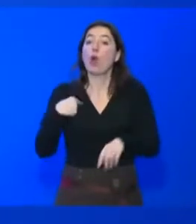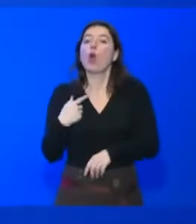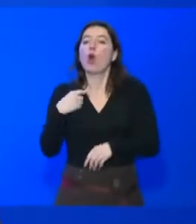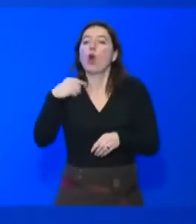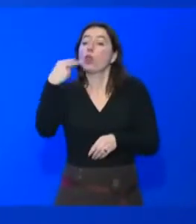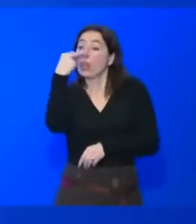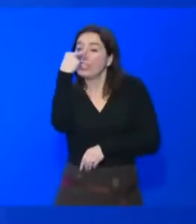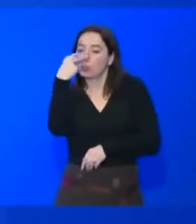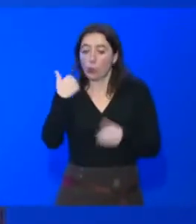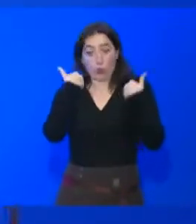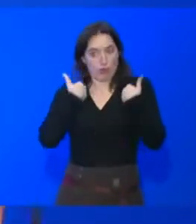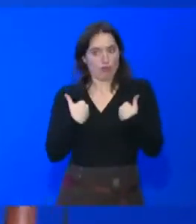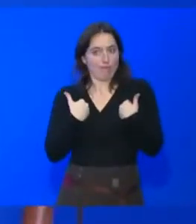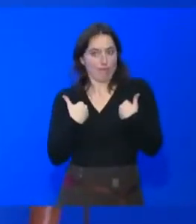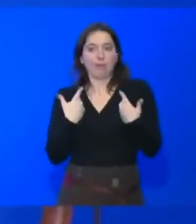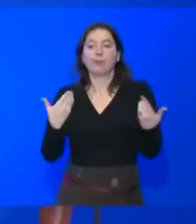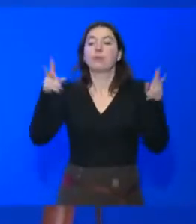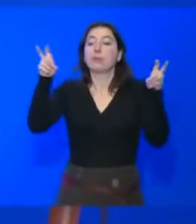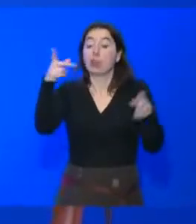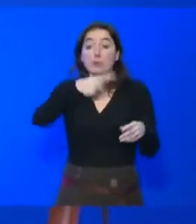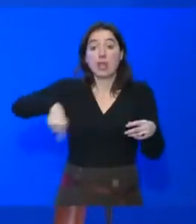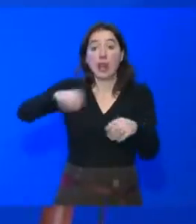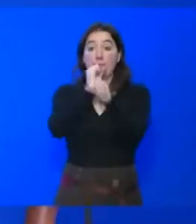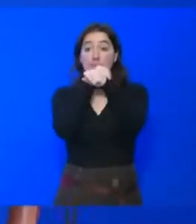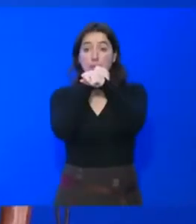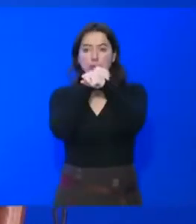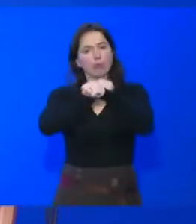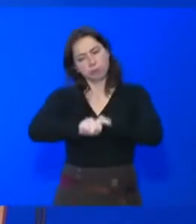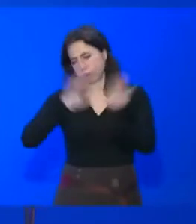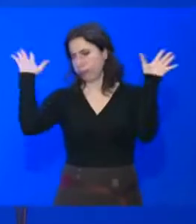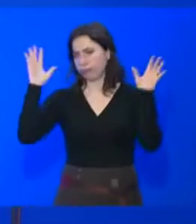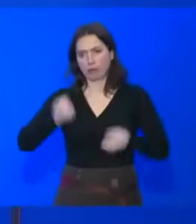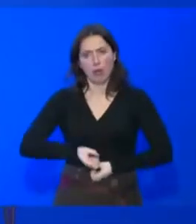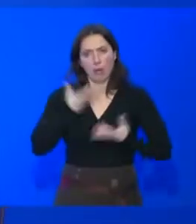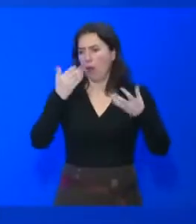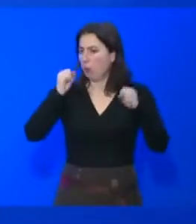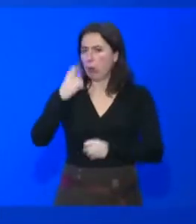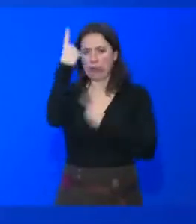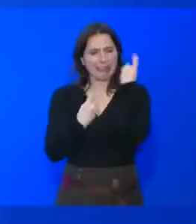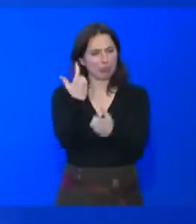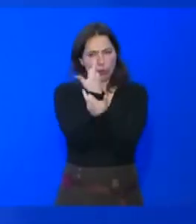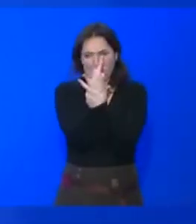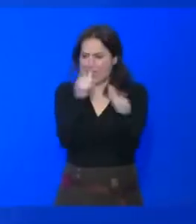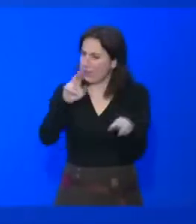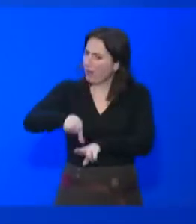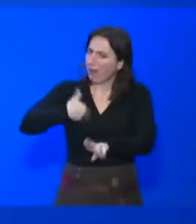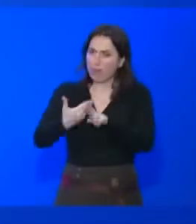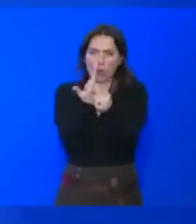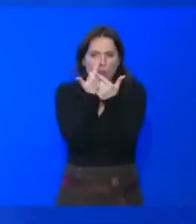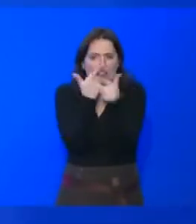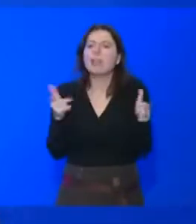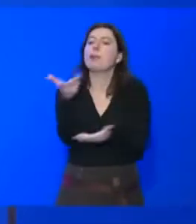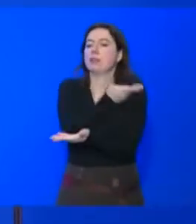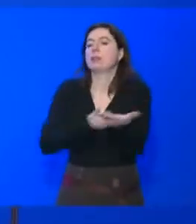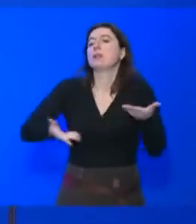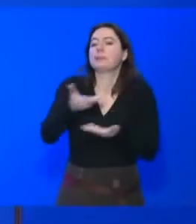briser les tabous, où les gens pourront réagir, poser toutes les questions qui leur viennent à l'esprit. Et de même que pour aller